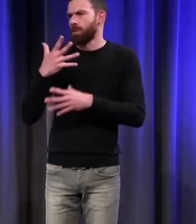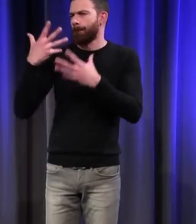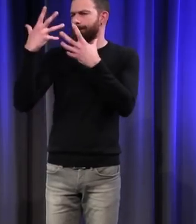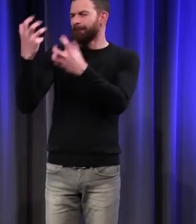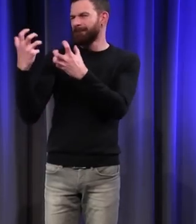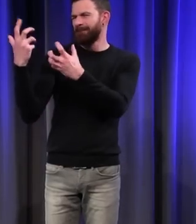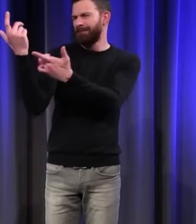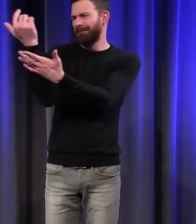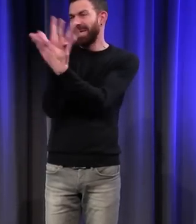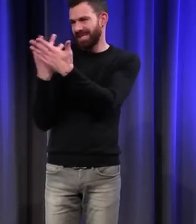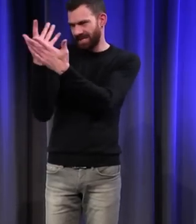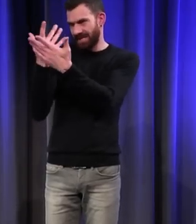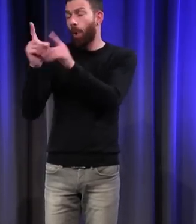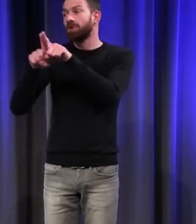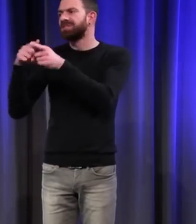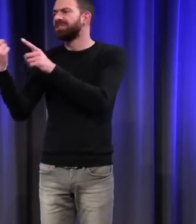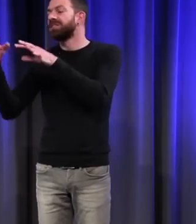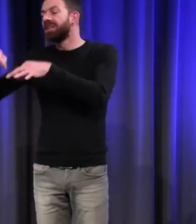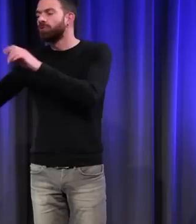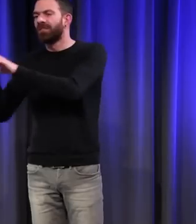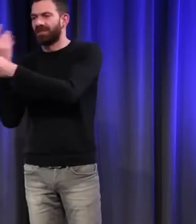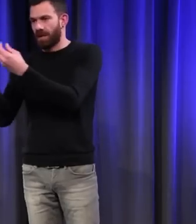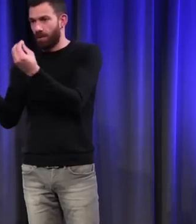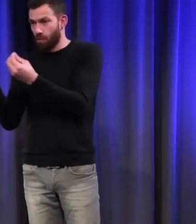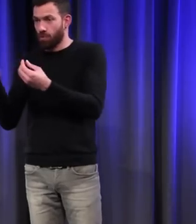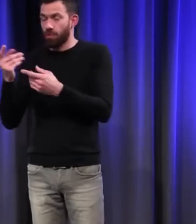origine plus que la coloration obtenue.